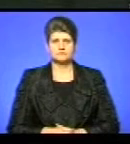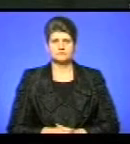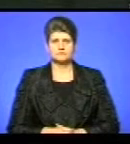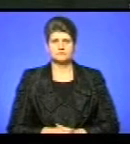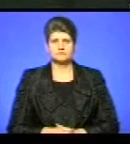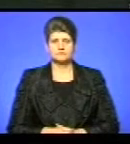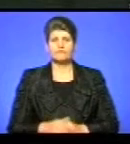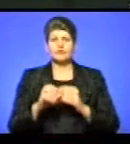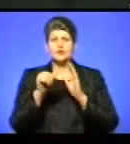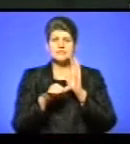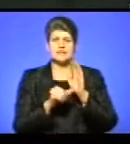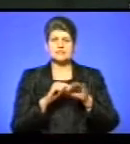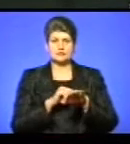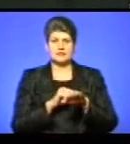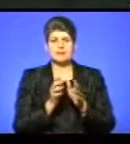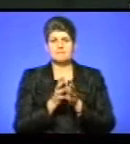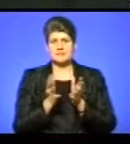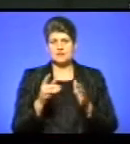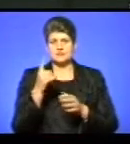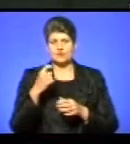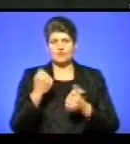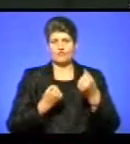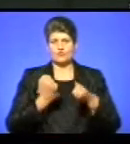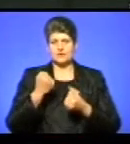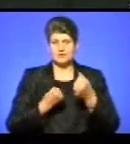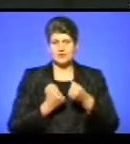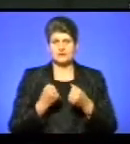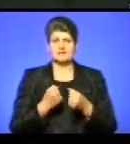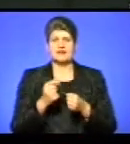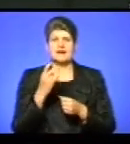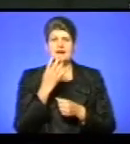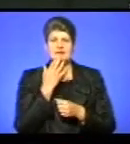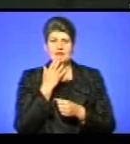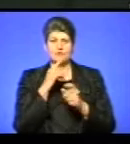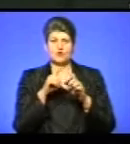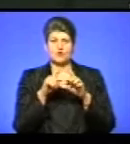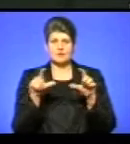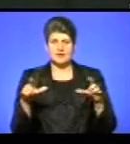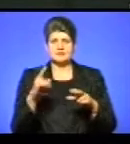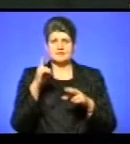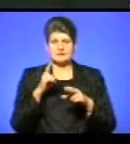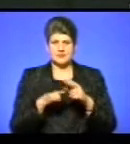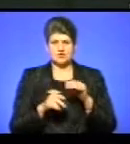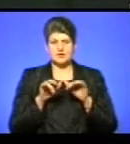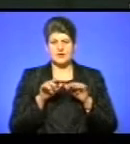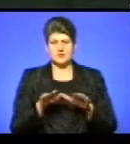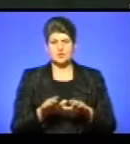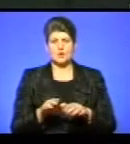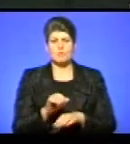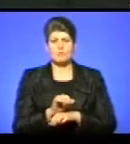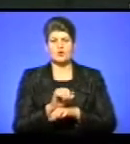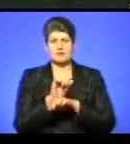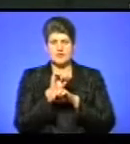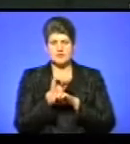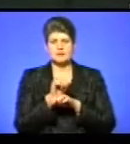У 16-й годині більше сотні водіїв автівок на євро-номерах завершили акцію протесту на Підволочинському шосе поблизу Тернополя.